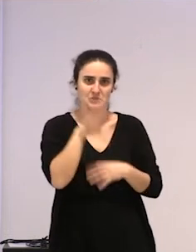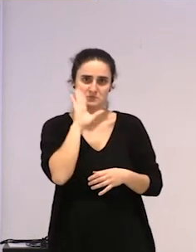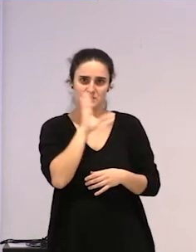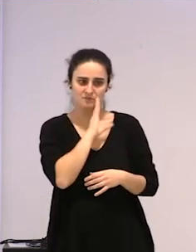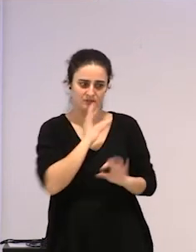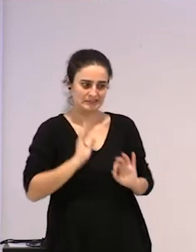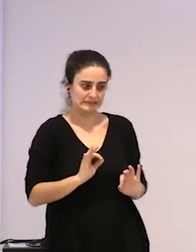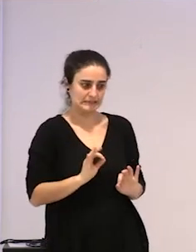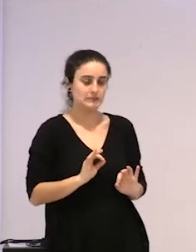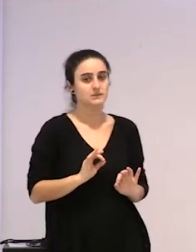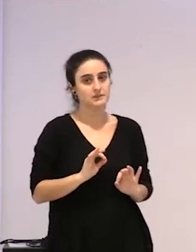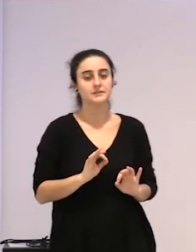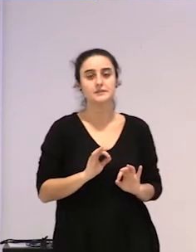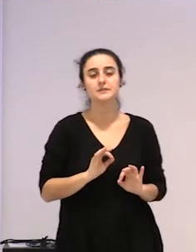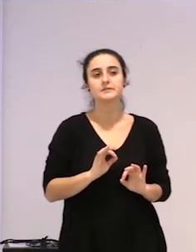amauei, ba,